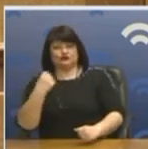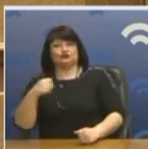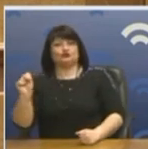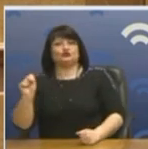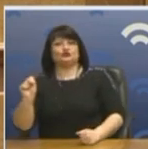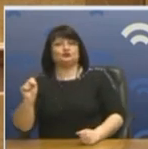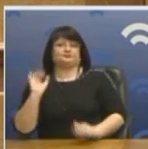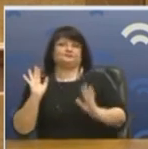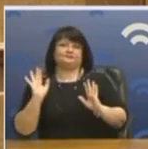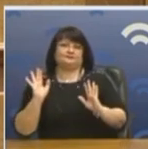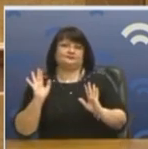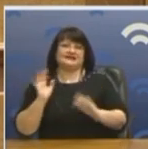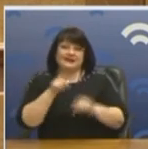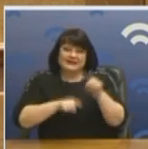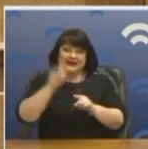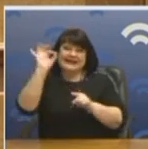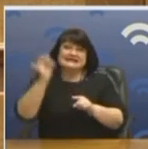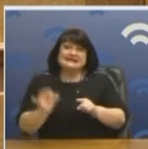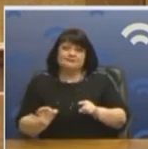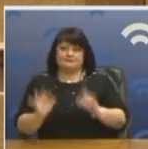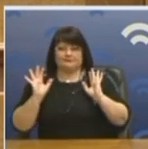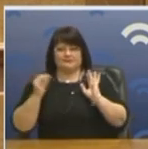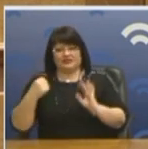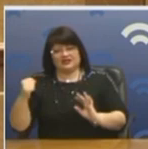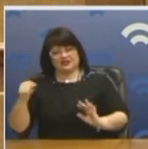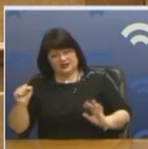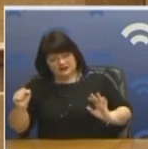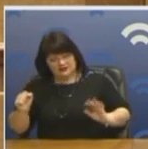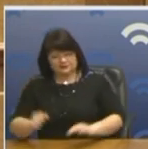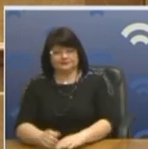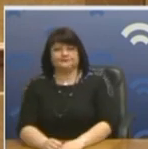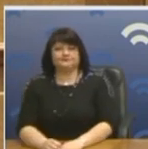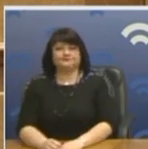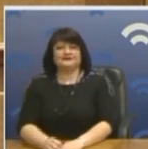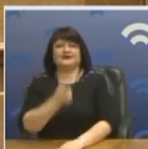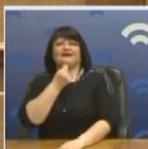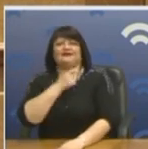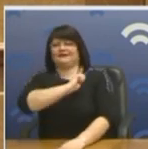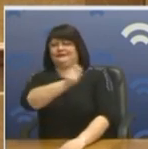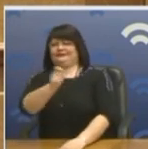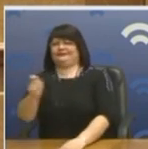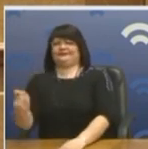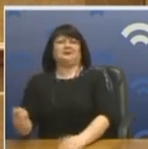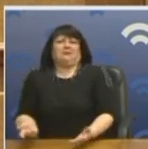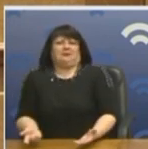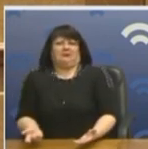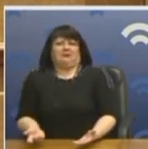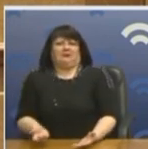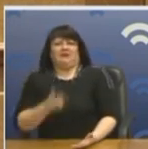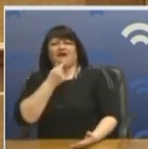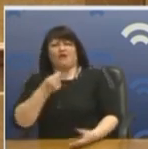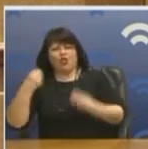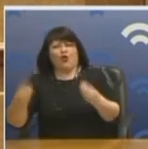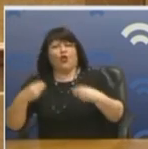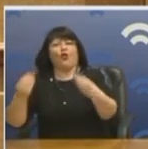εσάς σε κάποια σημεία. Διαφωνούμε τους υπόλοιπους. Ξέρετε, είναι εύκολο για μένα να αρχίσω να μοιράζω λεφτά. Και το Ρωσοκουκουέρα και στους υπόλοιπους. Να αρχίσω να λέω δώστε,